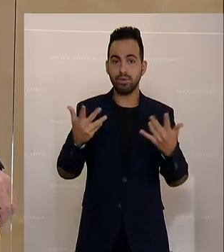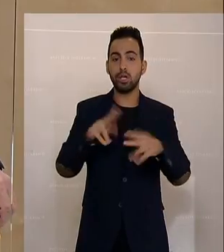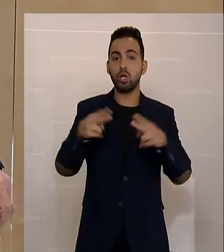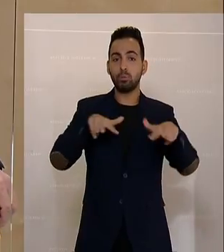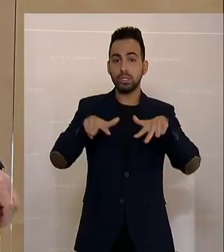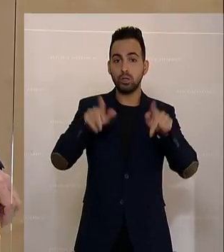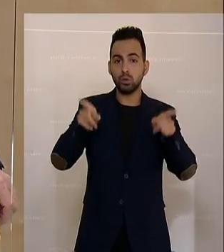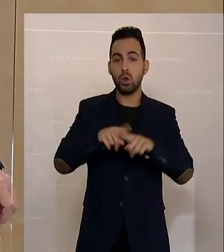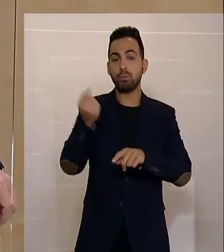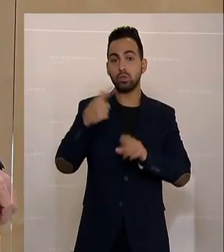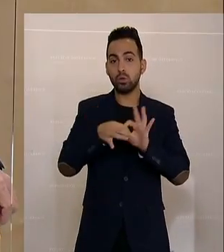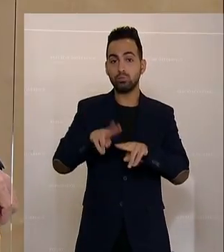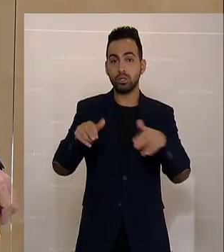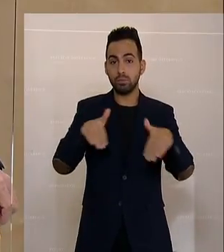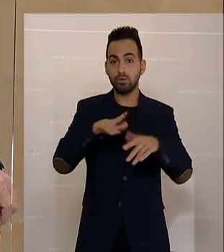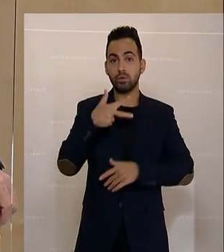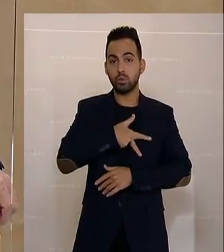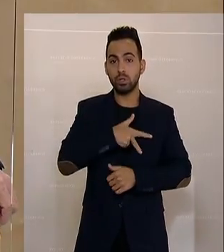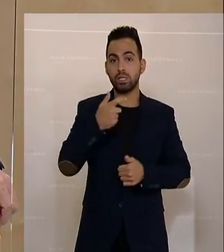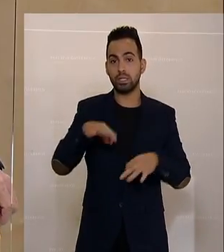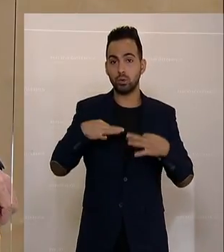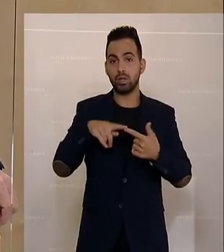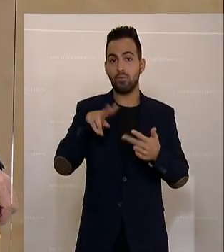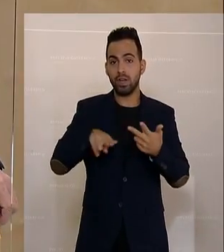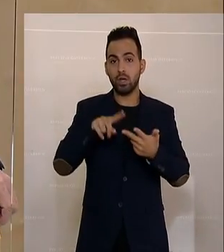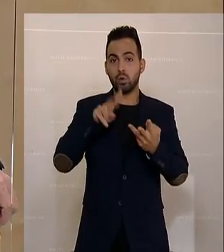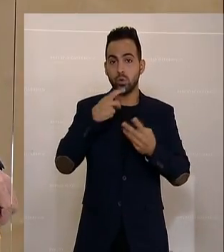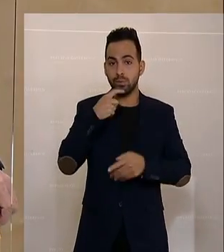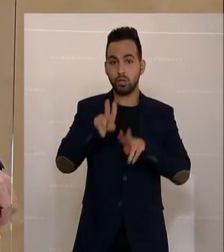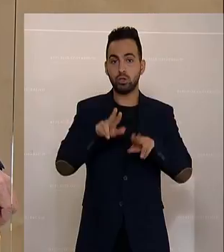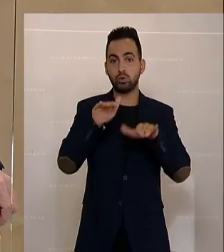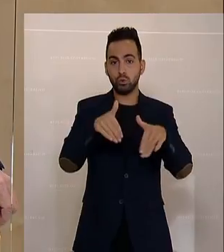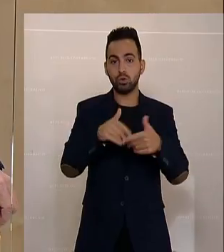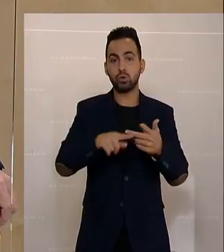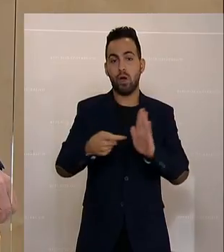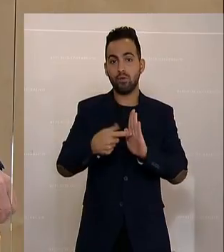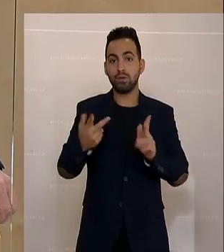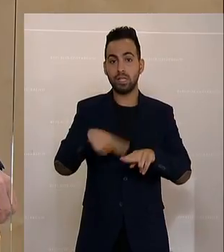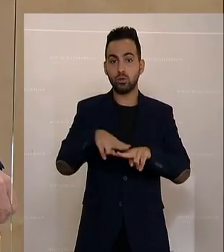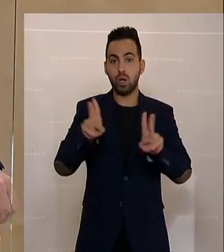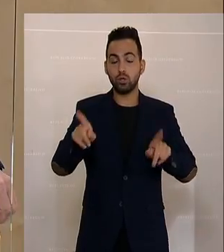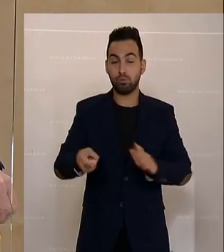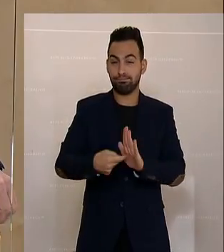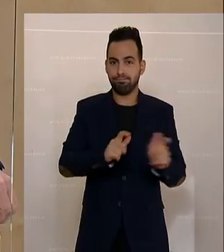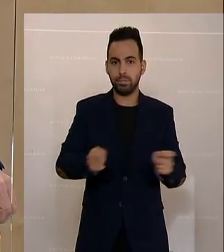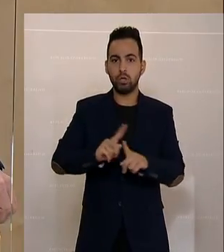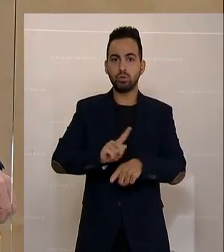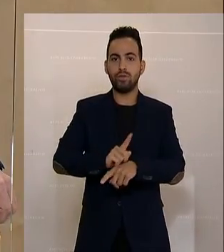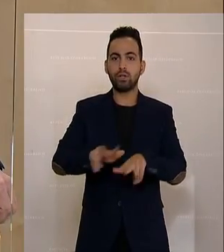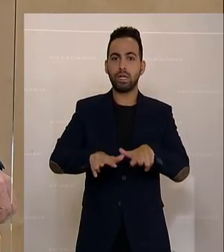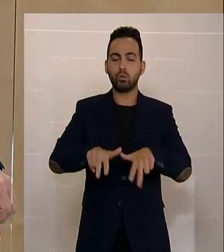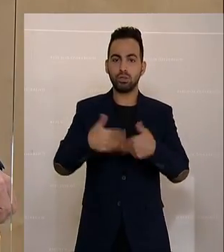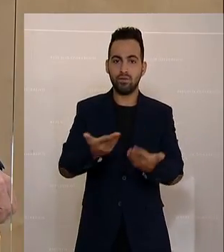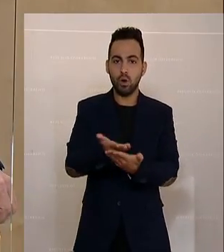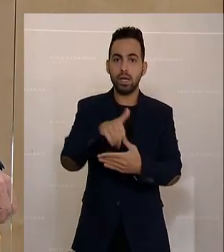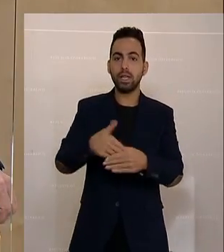Die Bundesregierung, insbesondere der Bundesminister für Soziales, Gesundheit, Pflege und Konsumentenschutz wird aufgefordert, dem Nationalrat umgehend eine Regierungsvorlage für